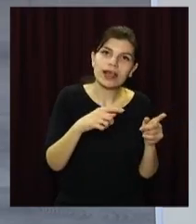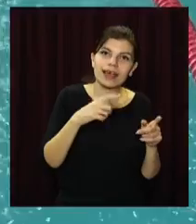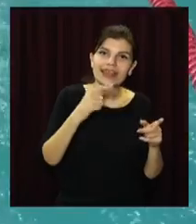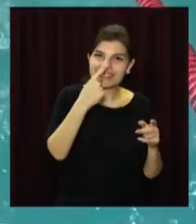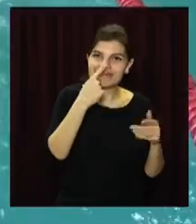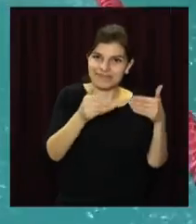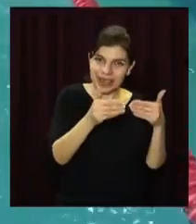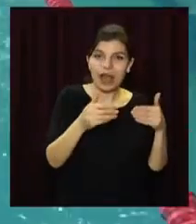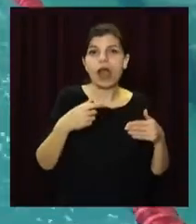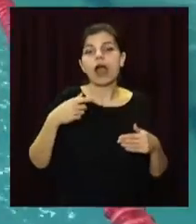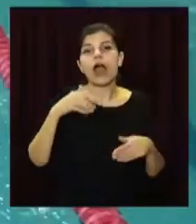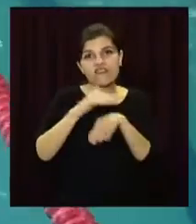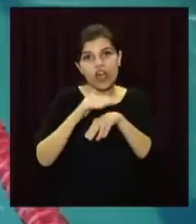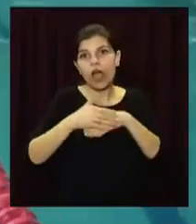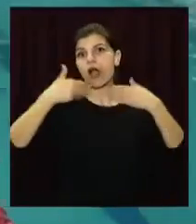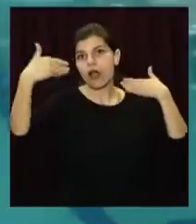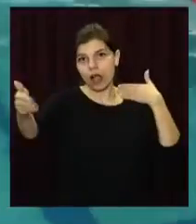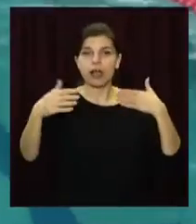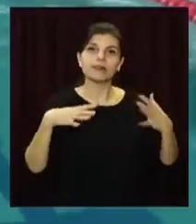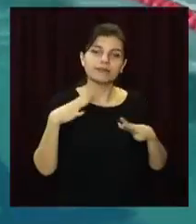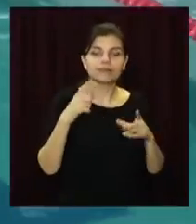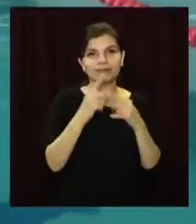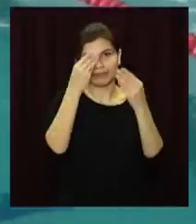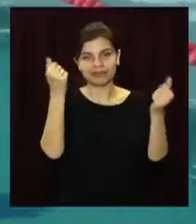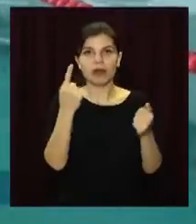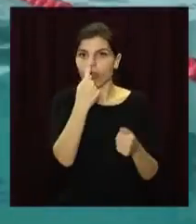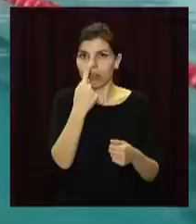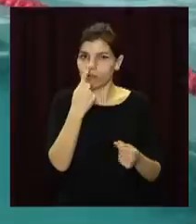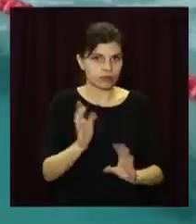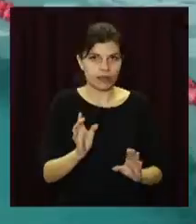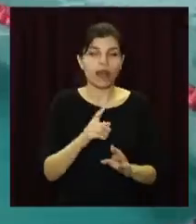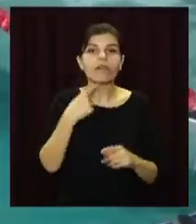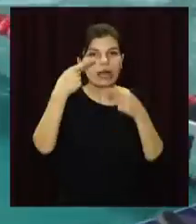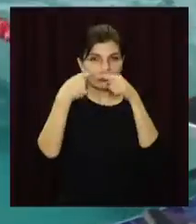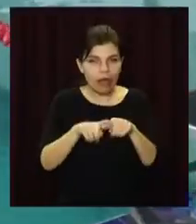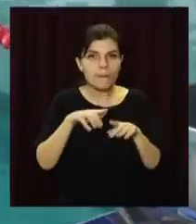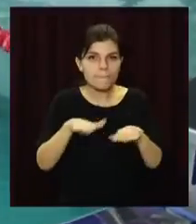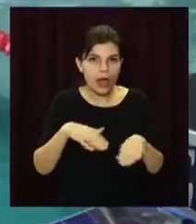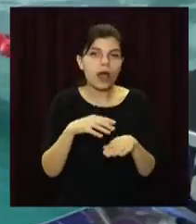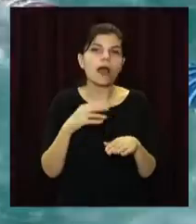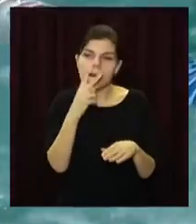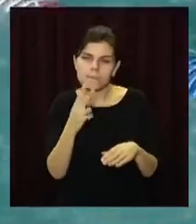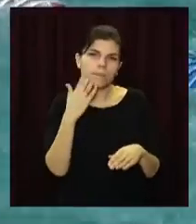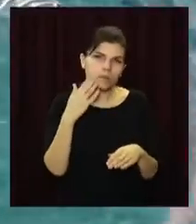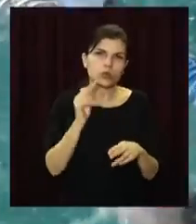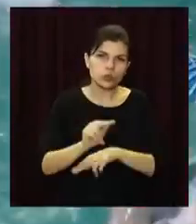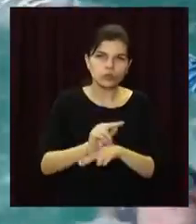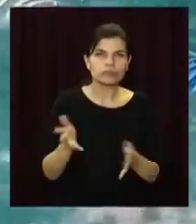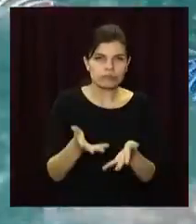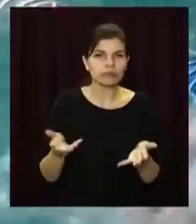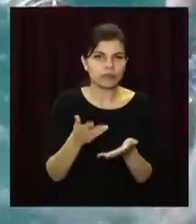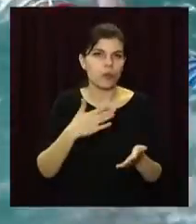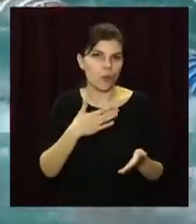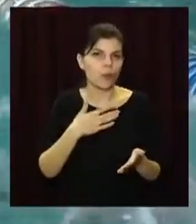в длинному. Главним і самим основним в нашій роботі це є техніка плавання. І відтачуємо, відтачуємо, відтачуємо наші